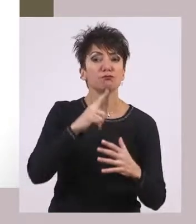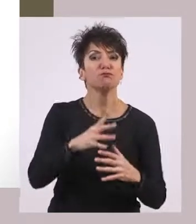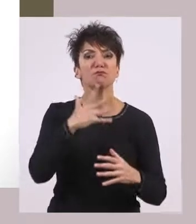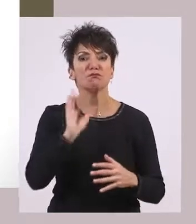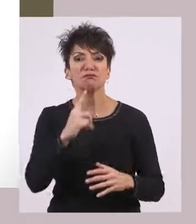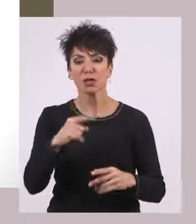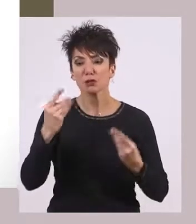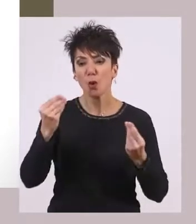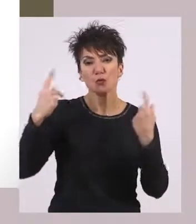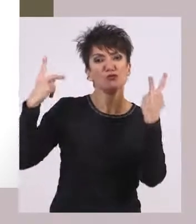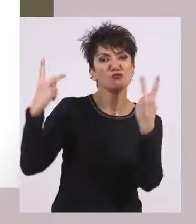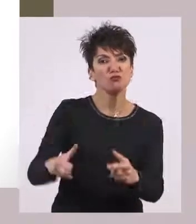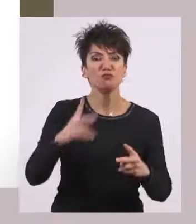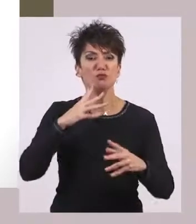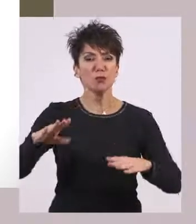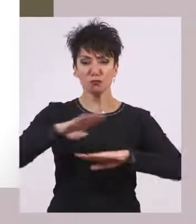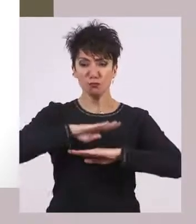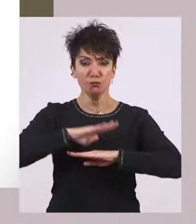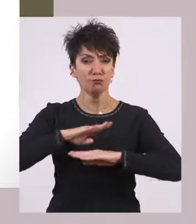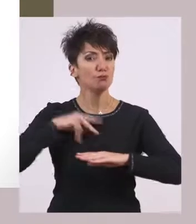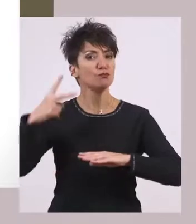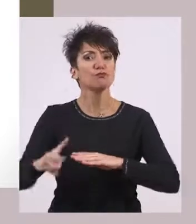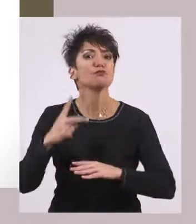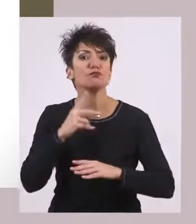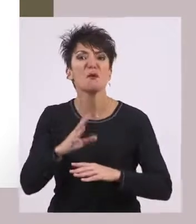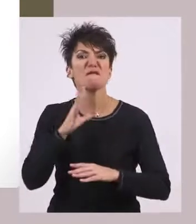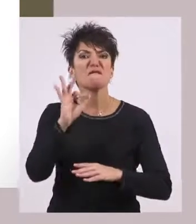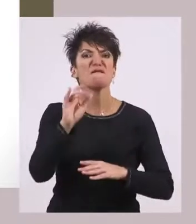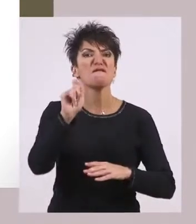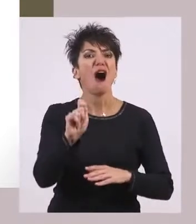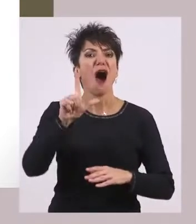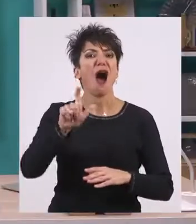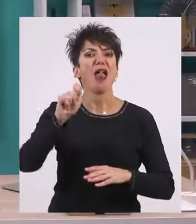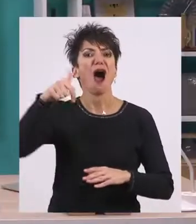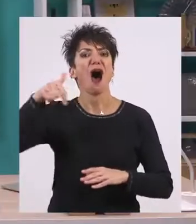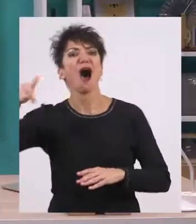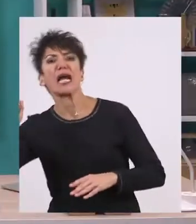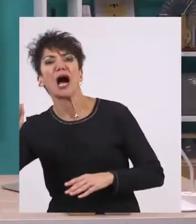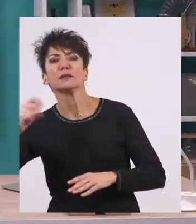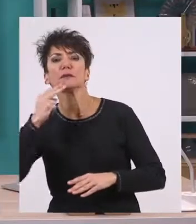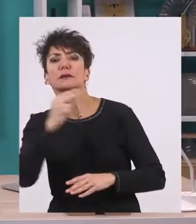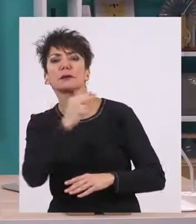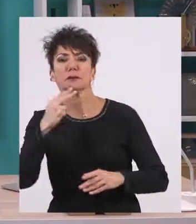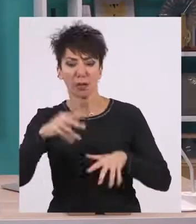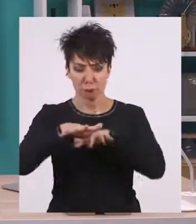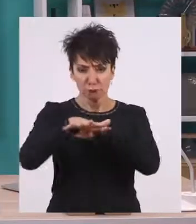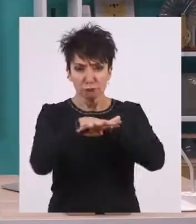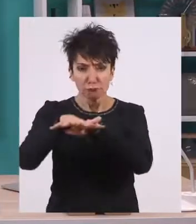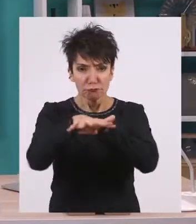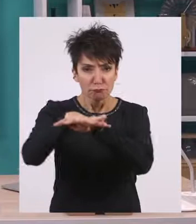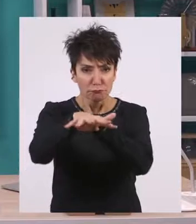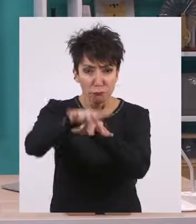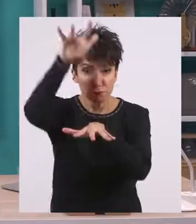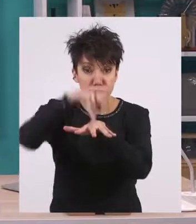θα δούμε ότι ήταν για πάρα πολλά χρόνια ανίκητη. Ο Σπαρτιάτης θεωρούνταν